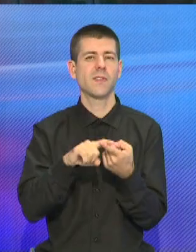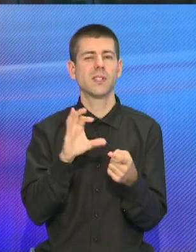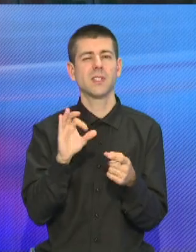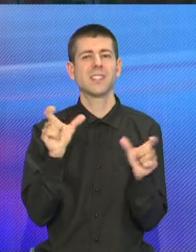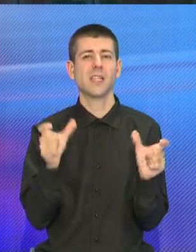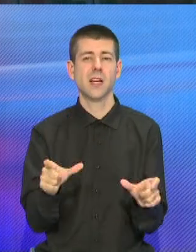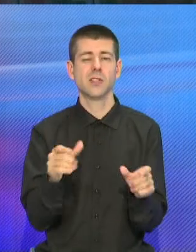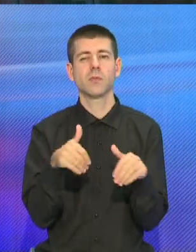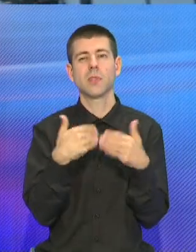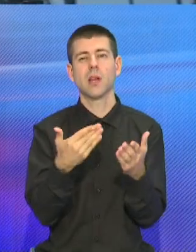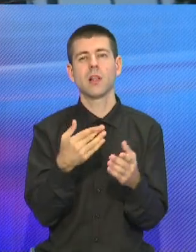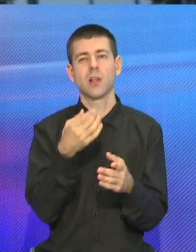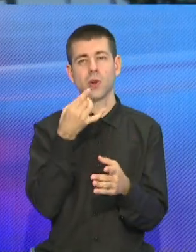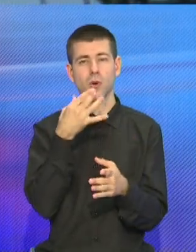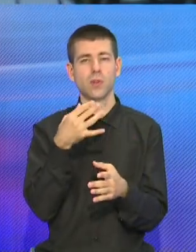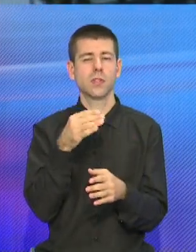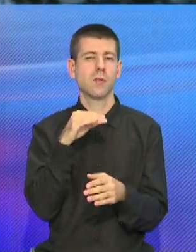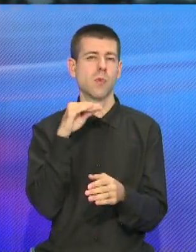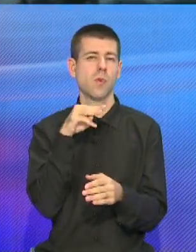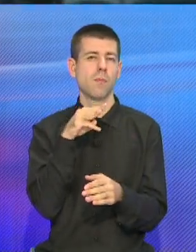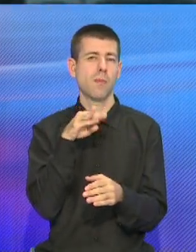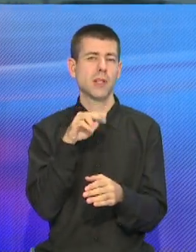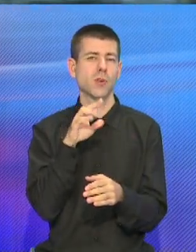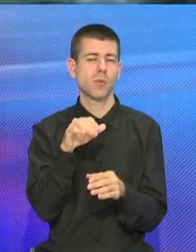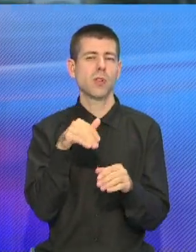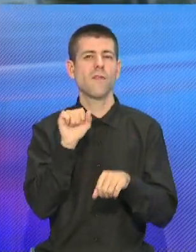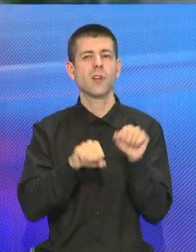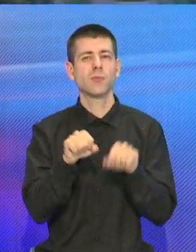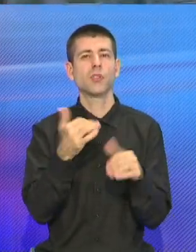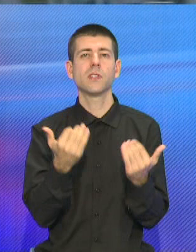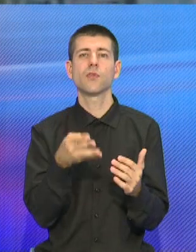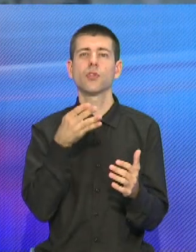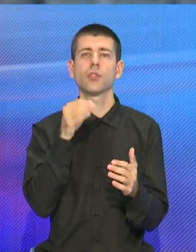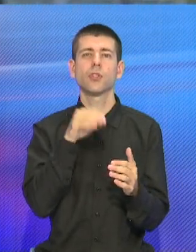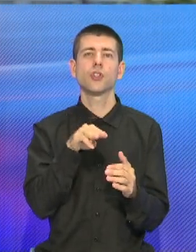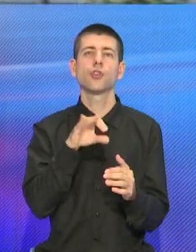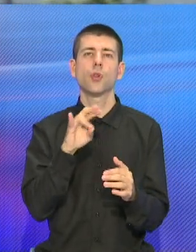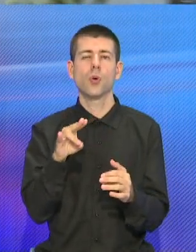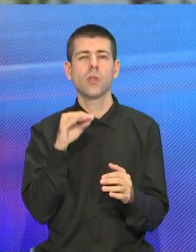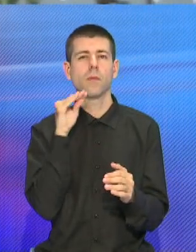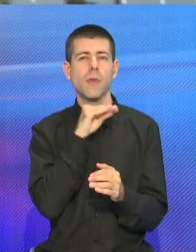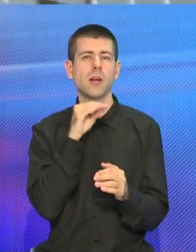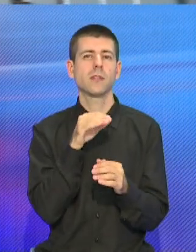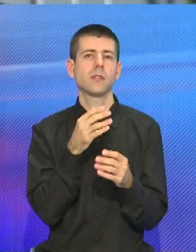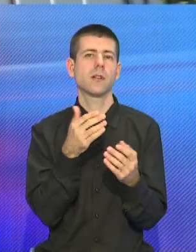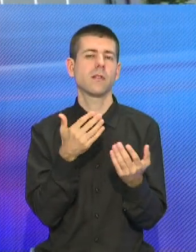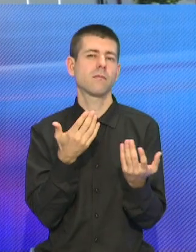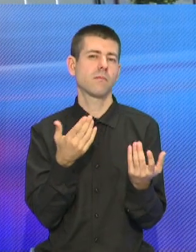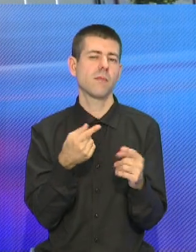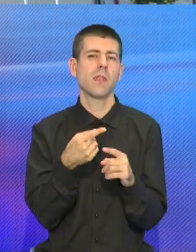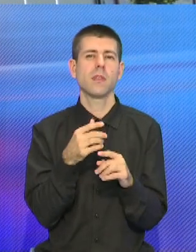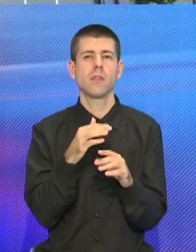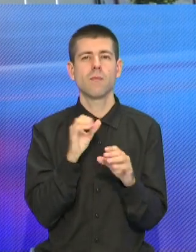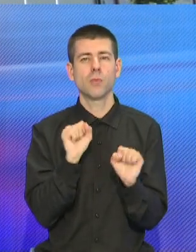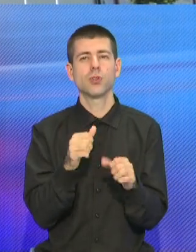возможностей. А это значит, что впереди новые рекорды. И сегодняшние 4000 тонн вкуснейшей продукции в месяц явно не предел.